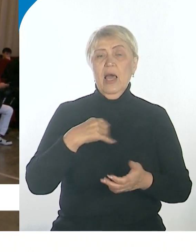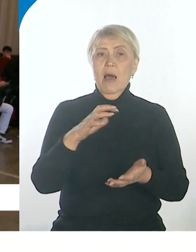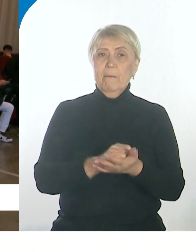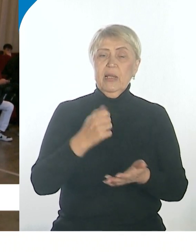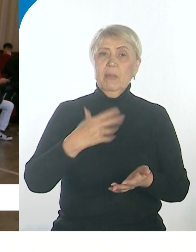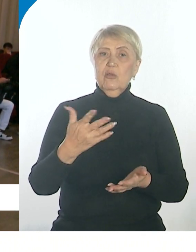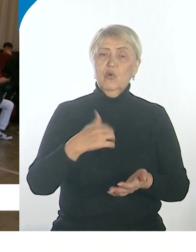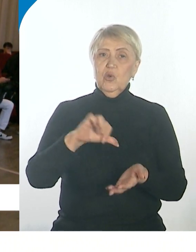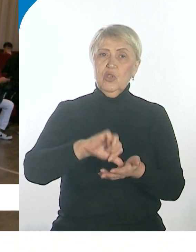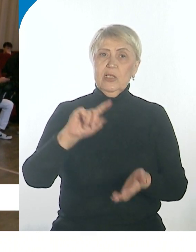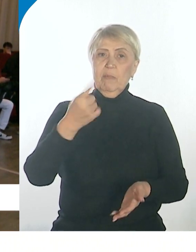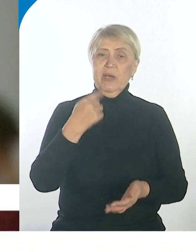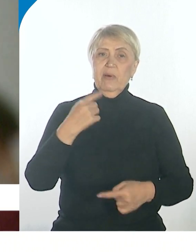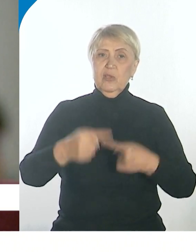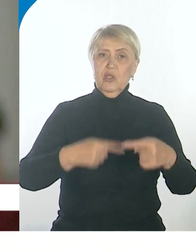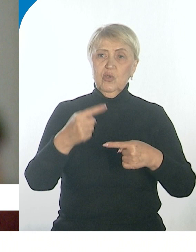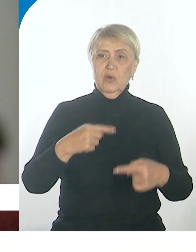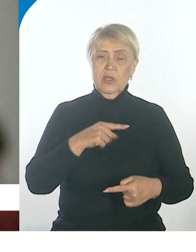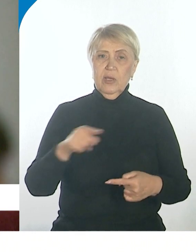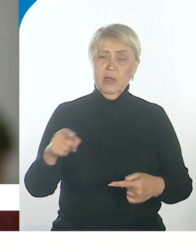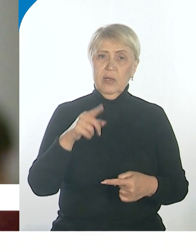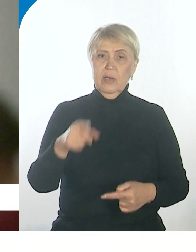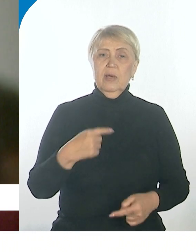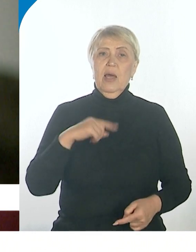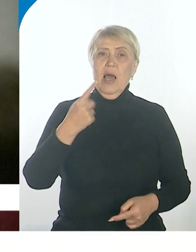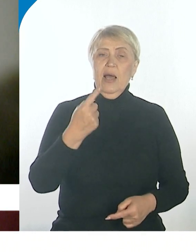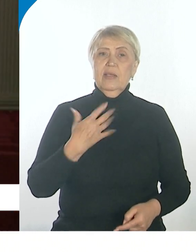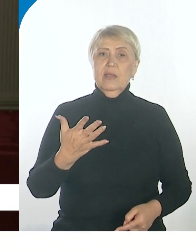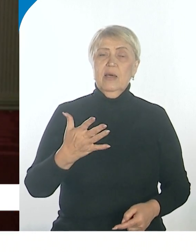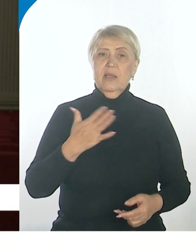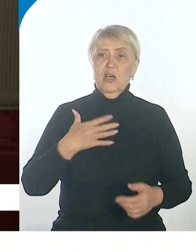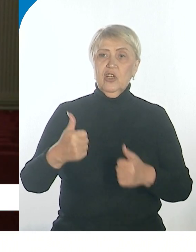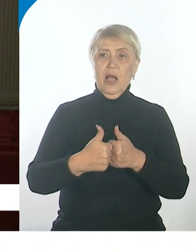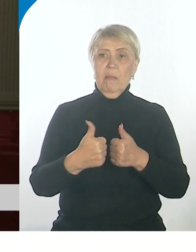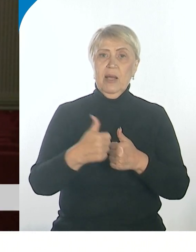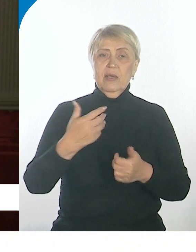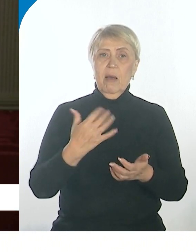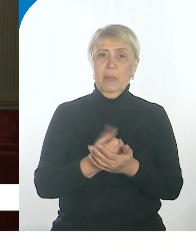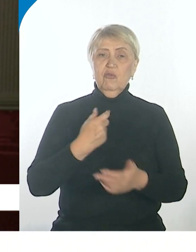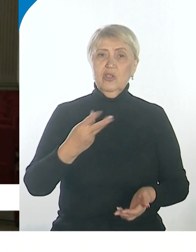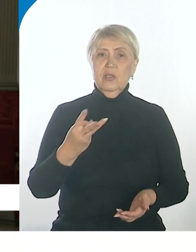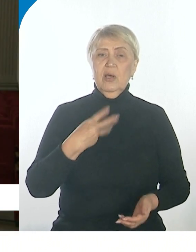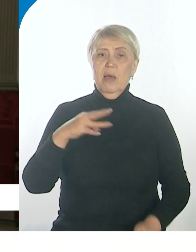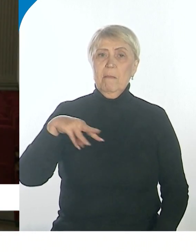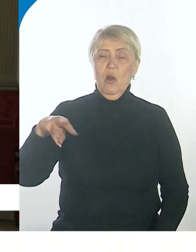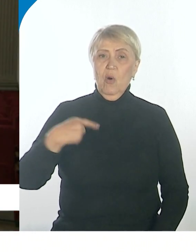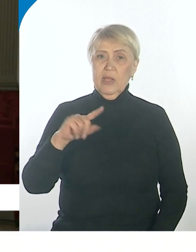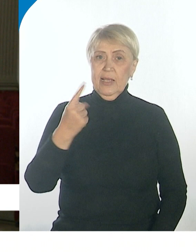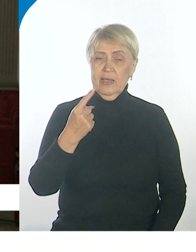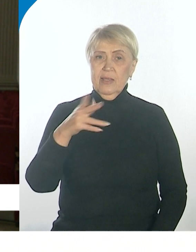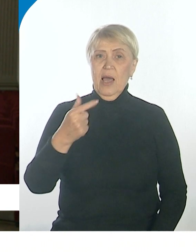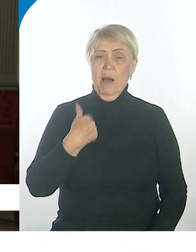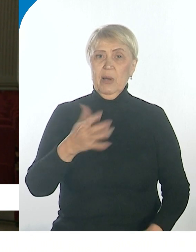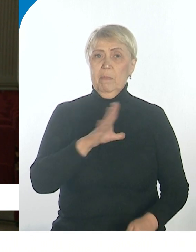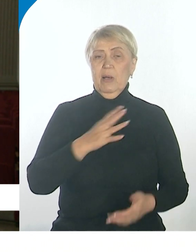участие в первом сезоне твоего хода. Один наш сокомандник получил миллион. Все мы получили путешествия. У нас был выбор.